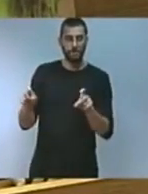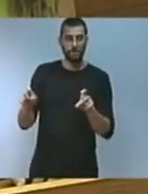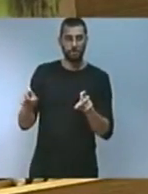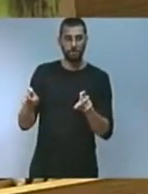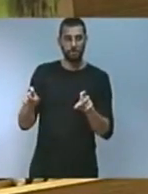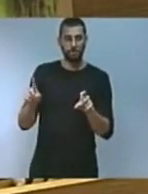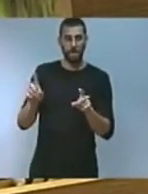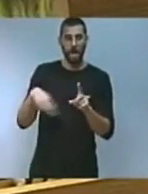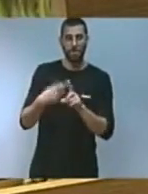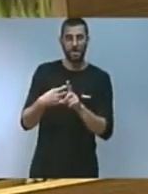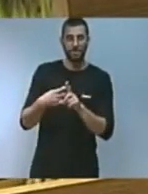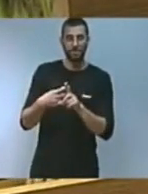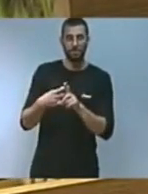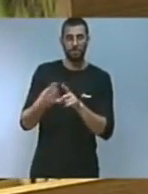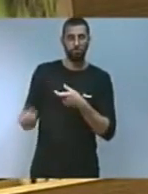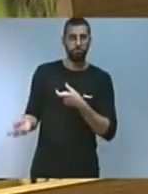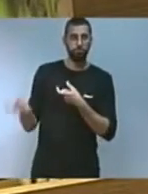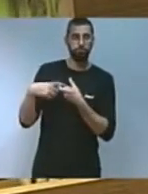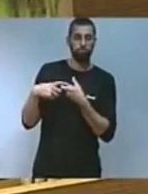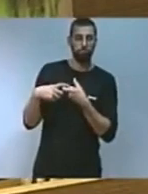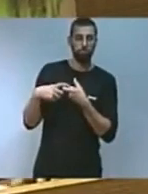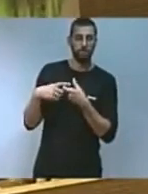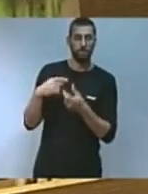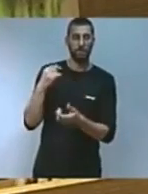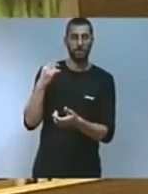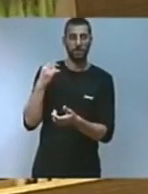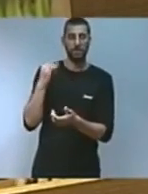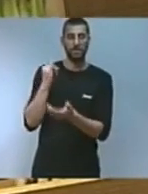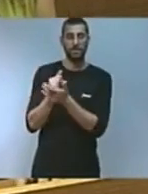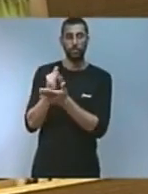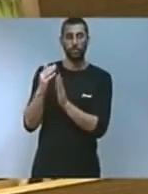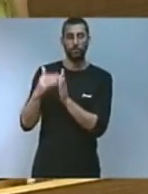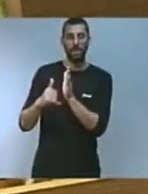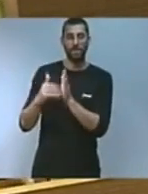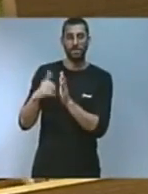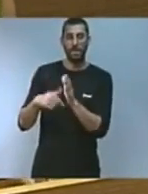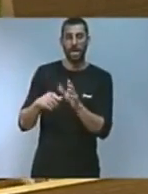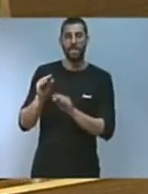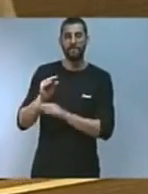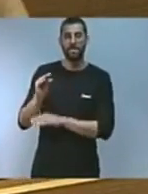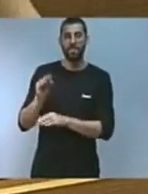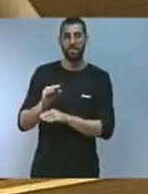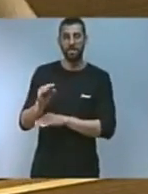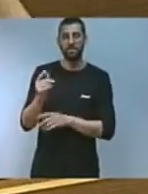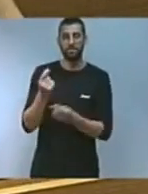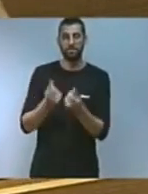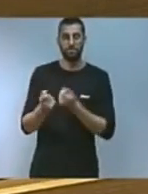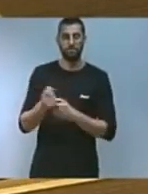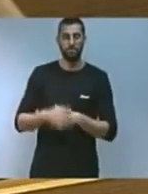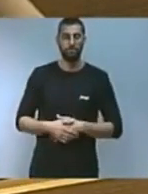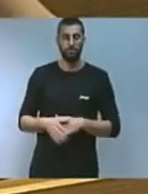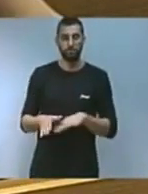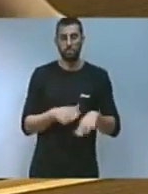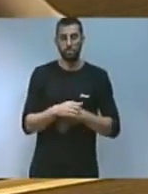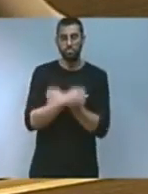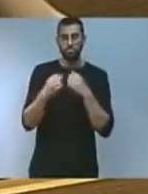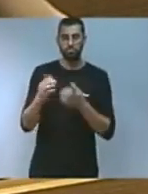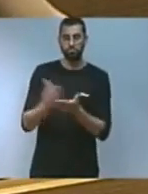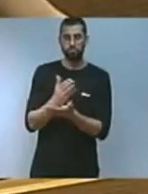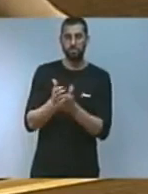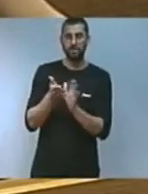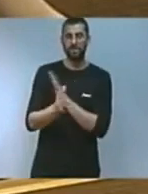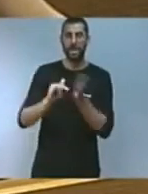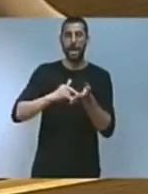necessari amb l'Institut València de Finances enfortir la producció és també parlar de pla de producció